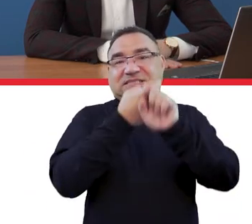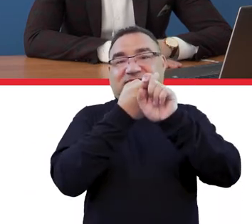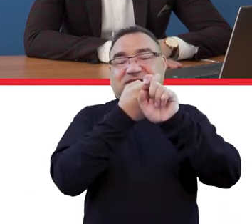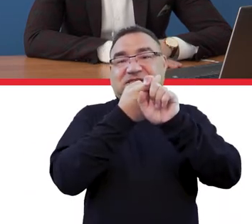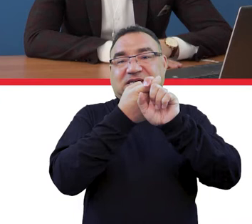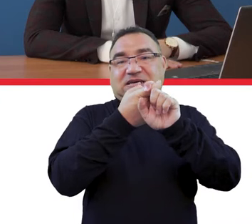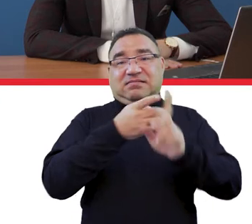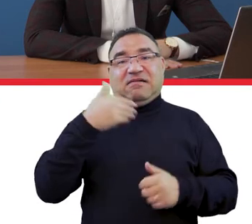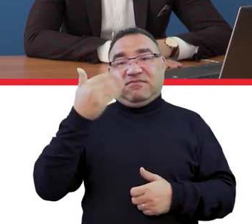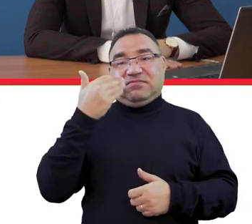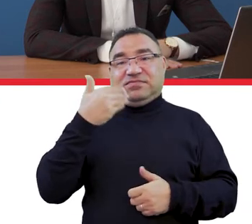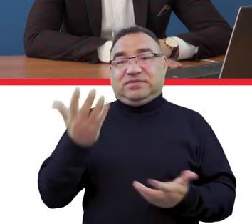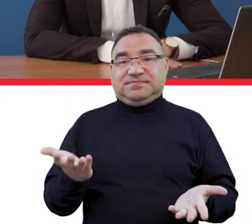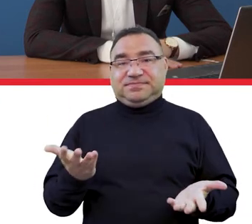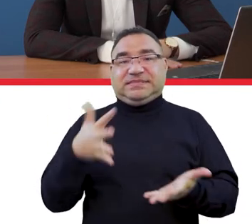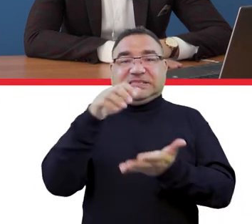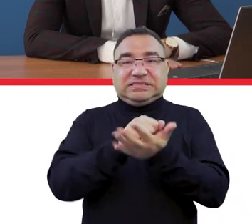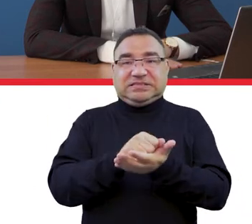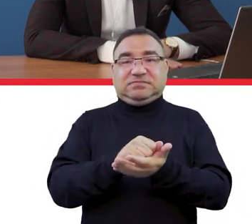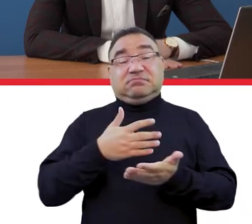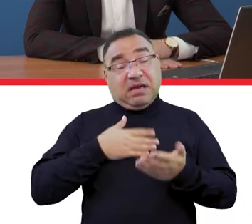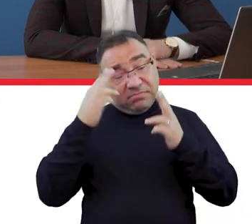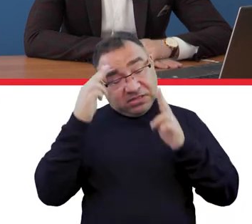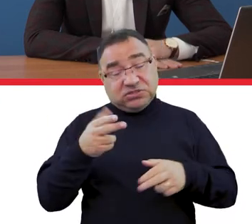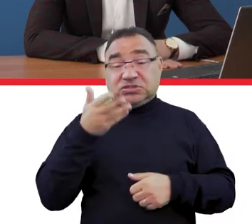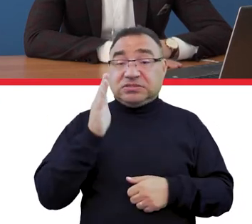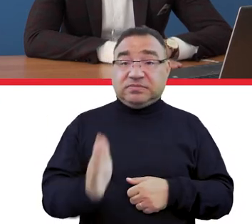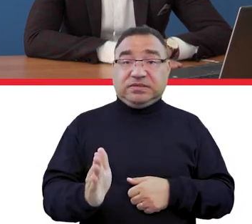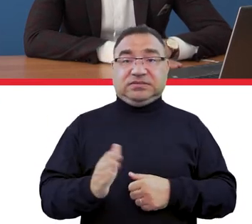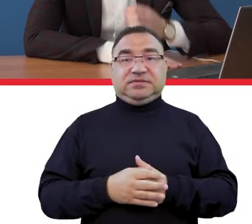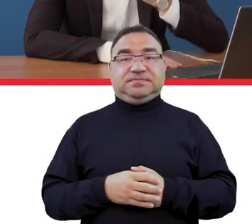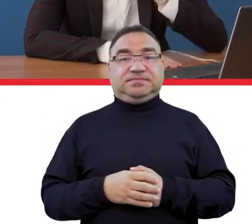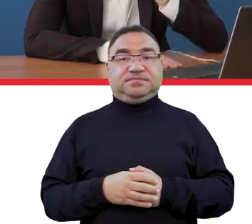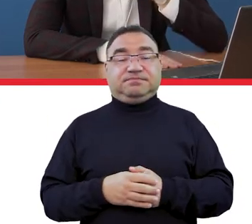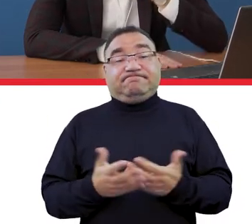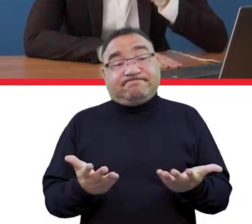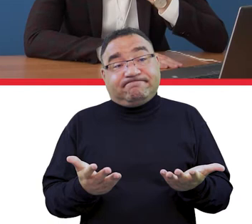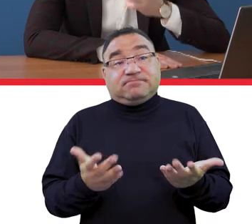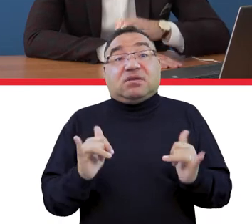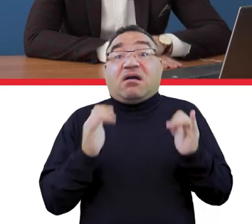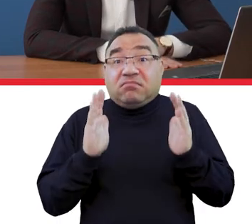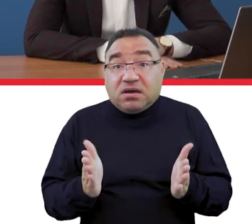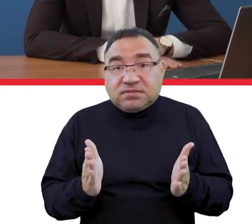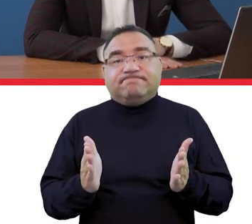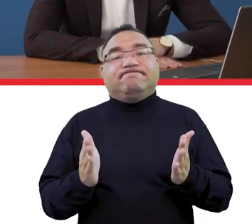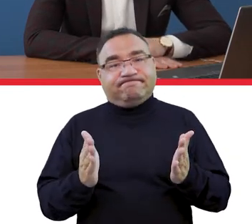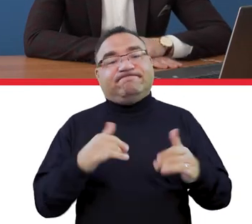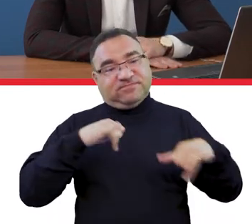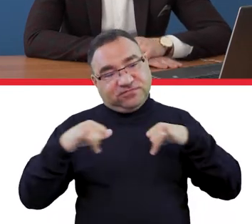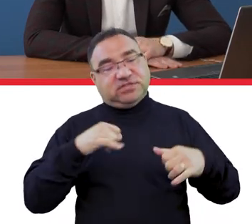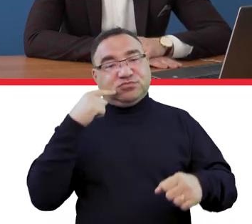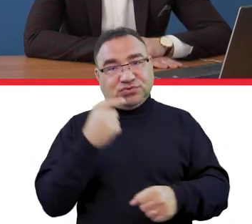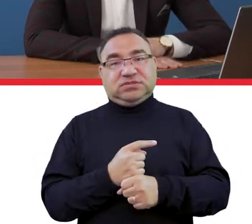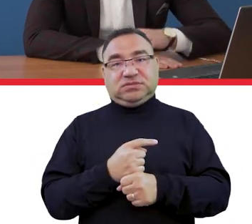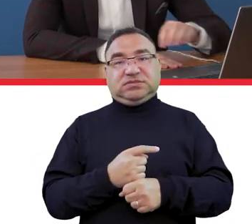zajęć. Mam nadzieję, że na żadnej uczelni takiego przypadku nie będzie, ale oczywiście wtedy również władze uczelni muszą